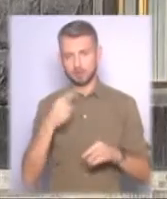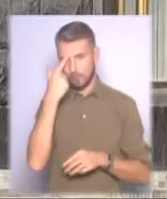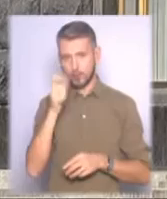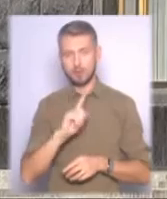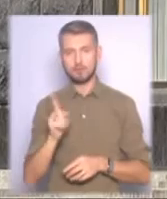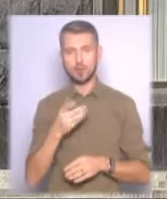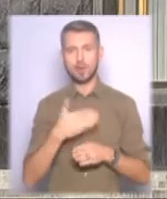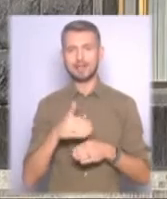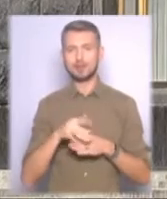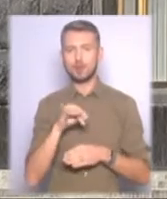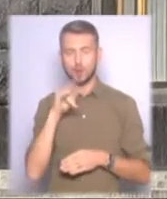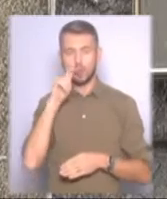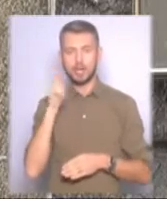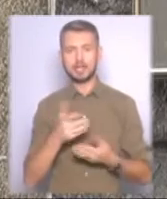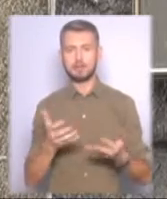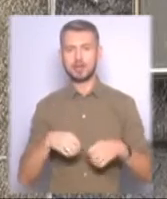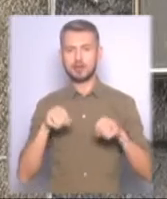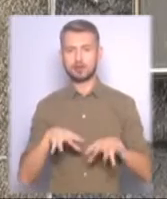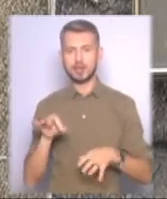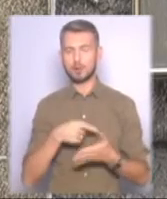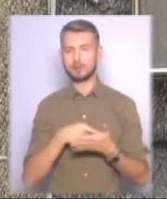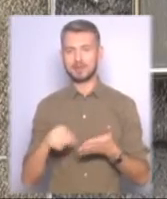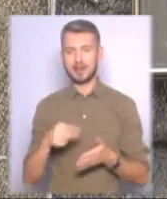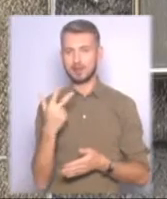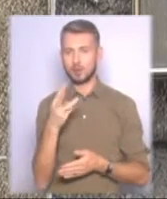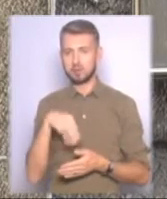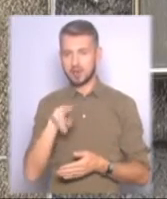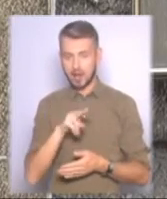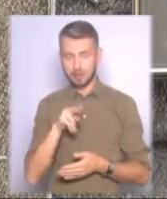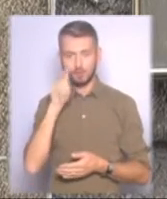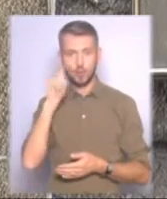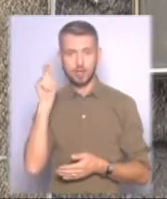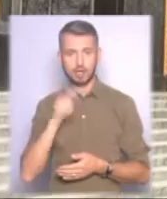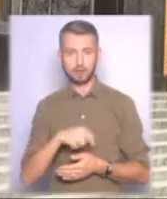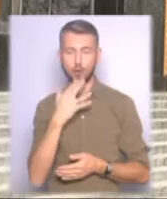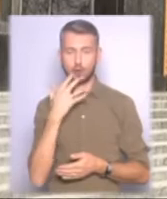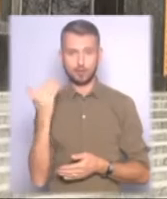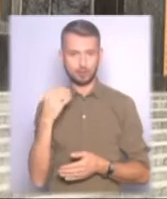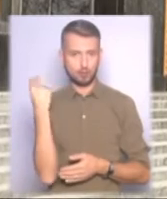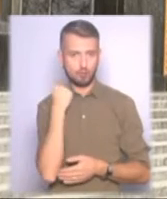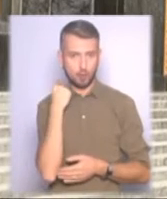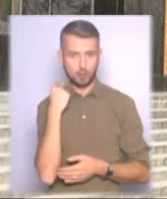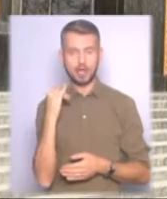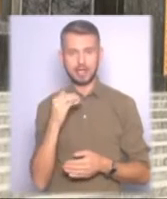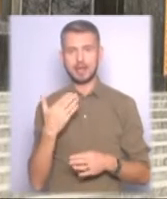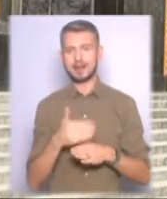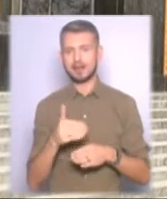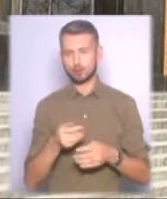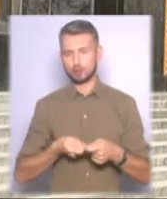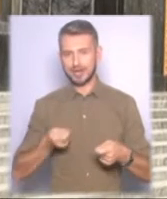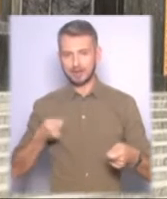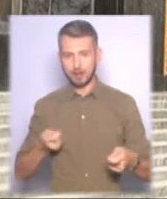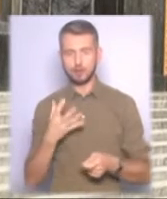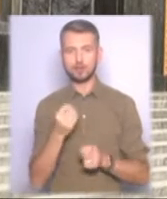що кредитори України прийняли рішення про списання 3 мільярдів українського зовнішнього боргу та реструктуризацію ще 8